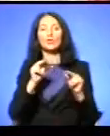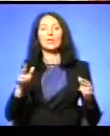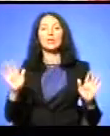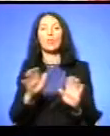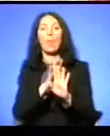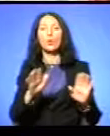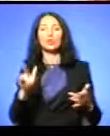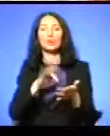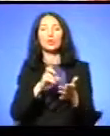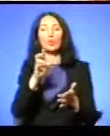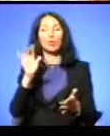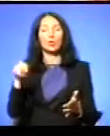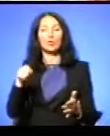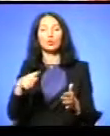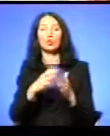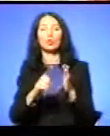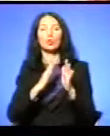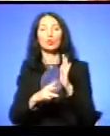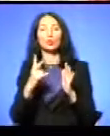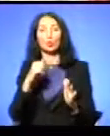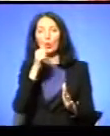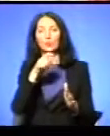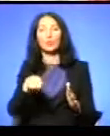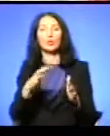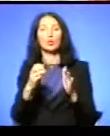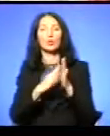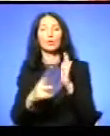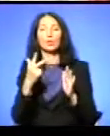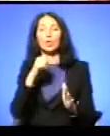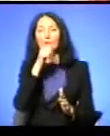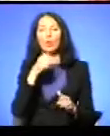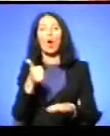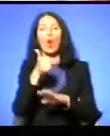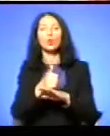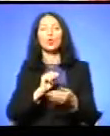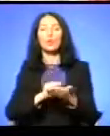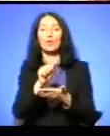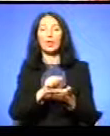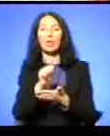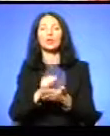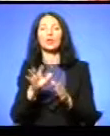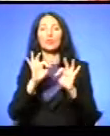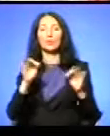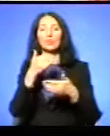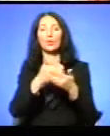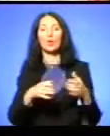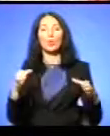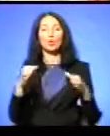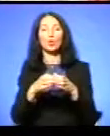Борщеві У 1992-1993 роках очолював редакцію інформаційних програм студії